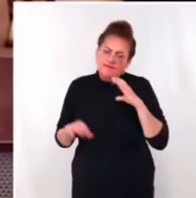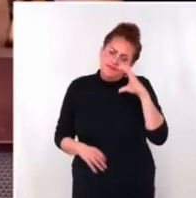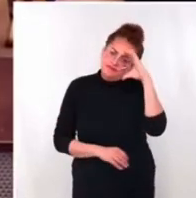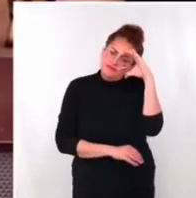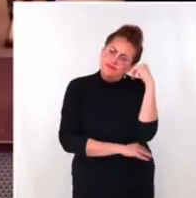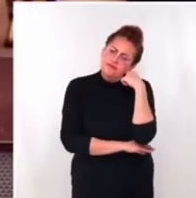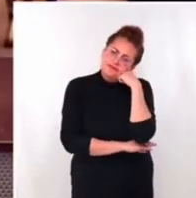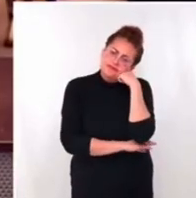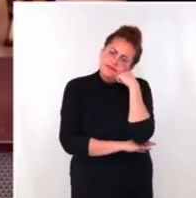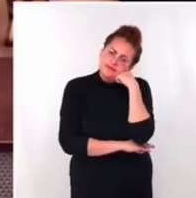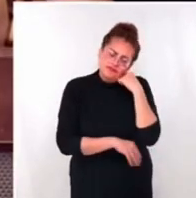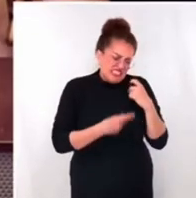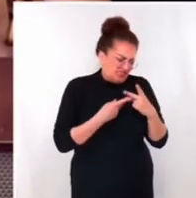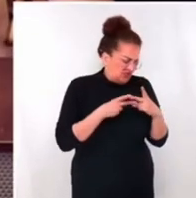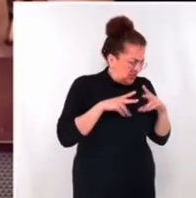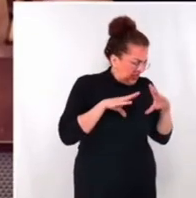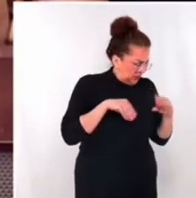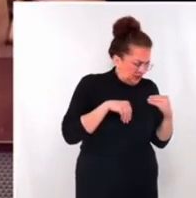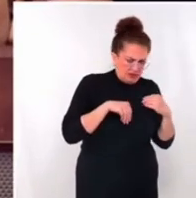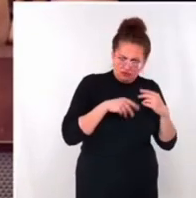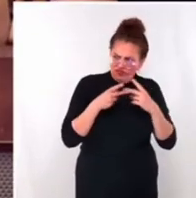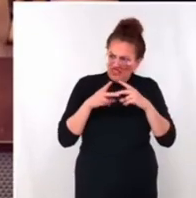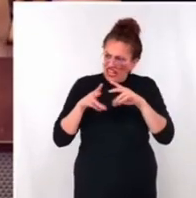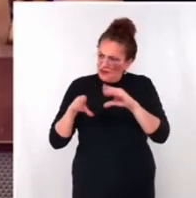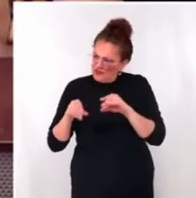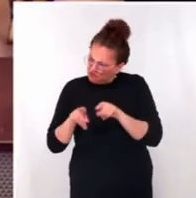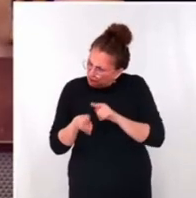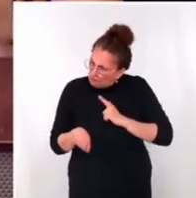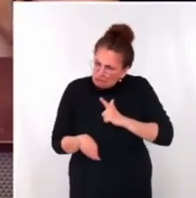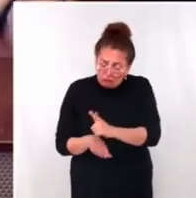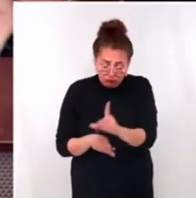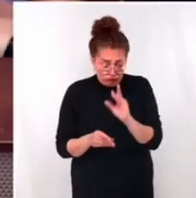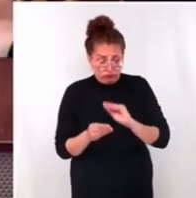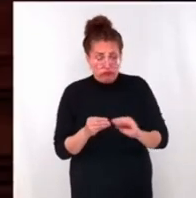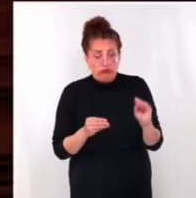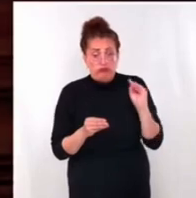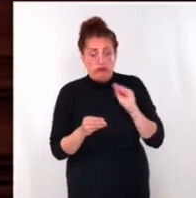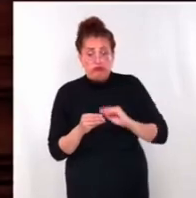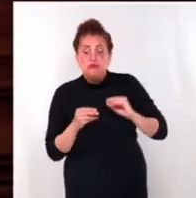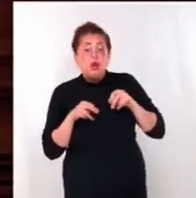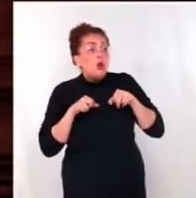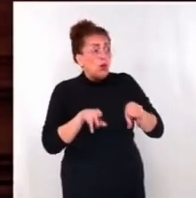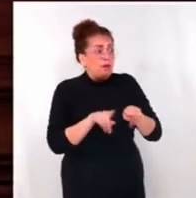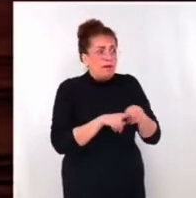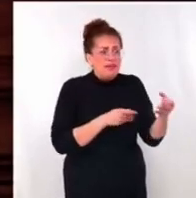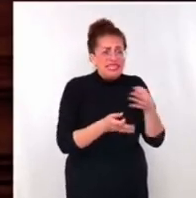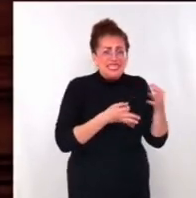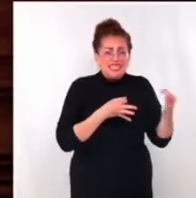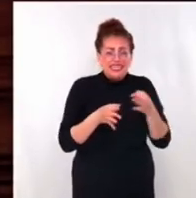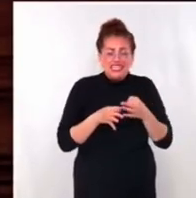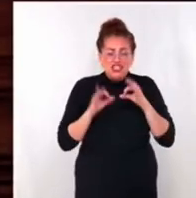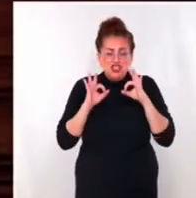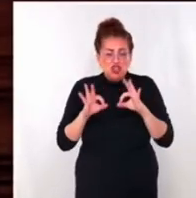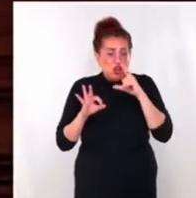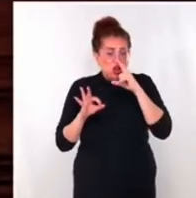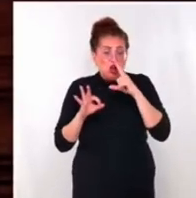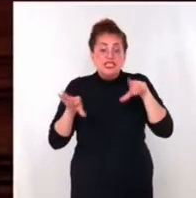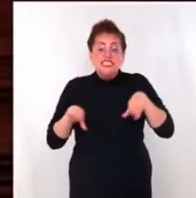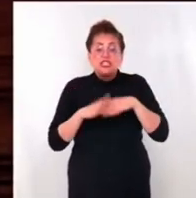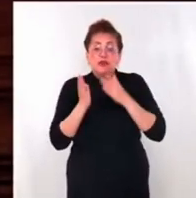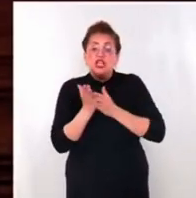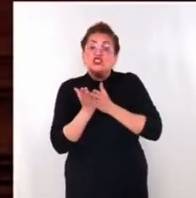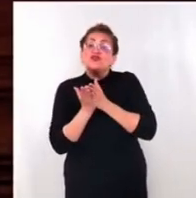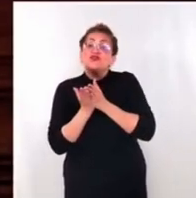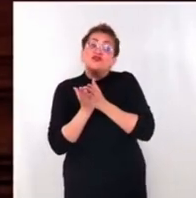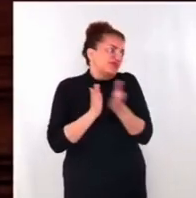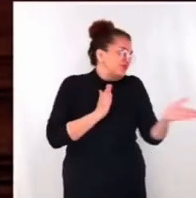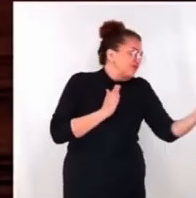En écoutant les satisfaits cités, en écoutant au contraire ce que les gens nous disent dans la rue, vous parlez de bifurcation. Alors bifurcation c'est abandonner une voie pour en suivre